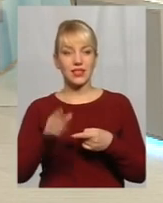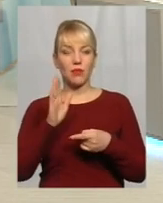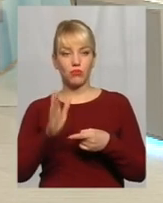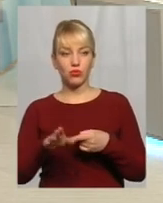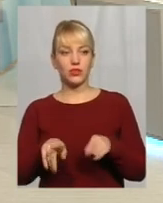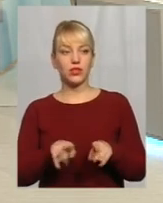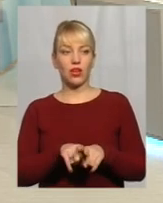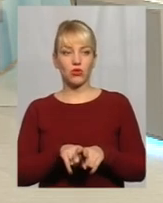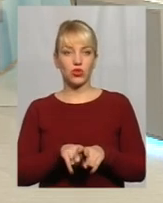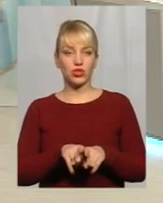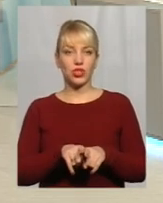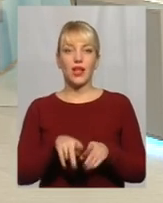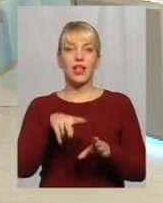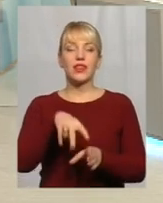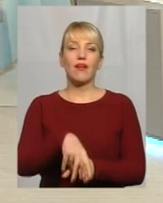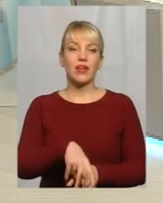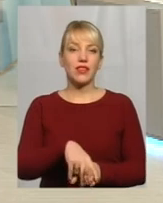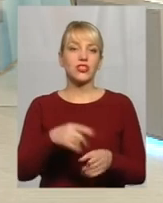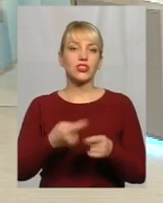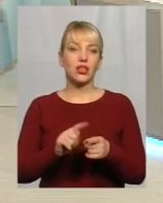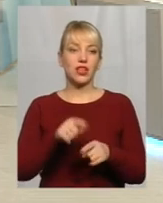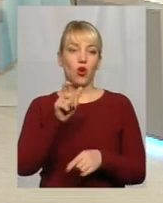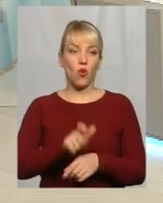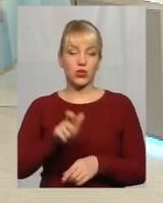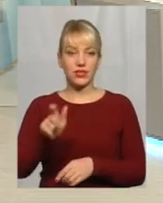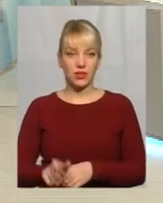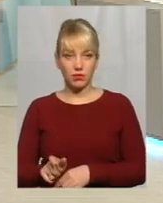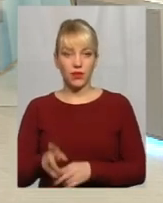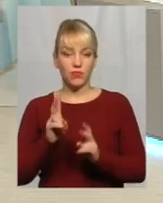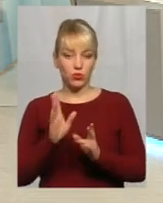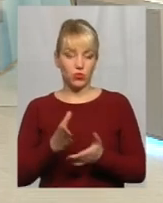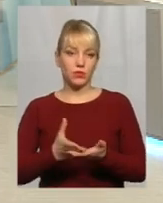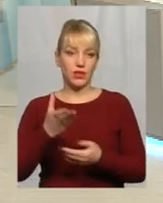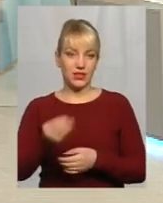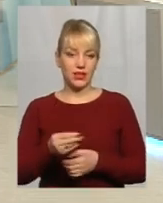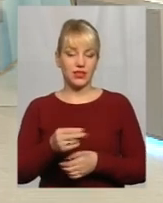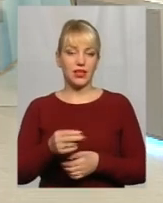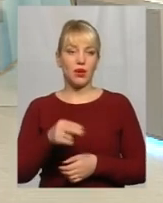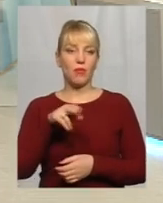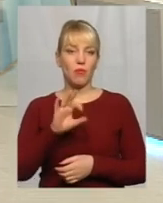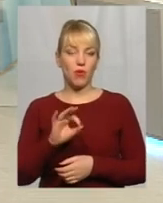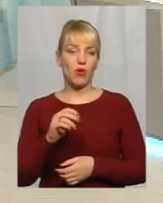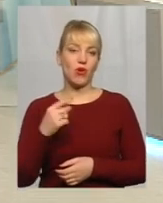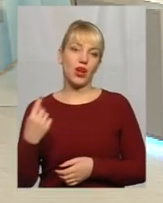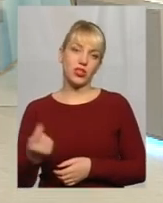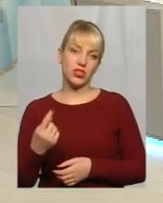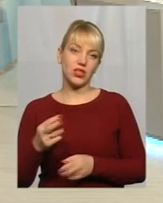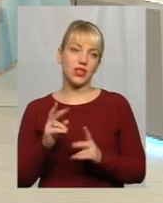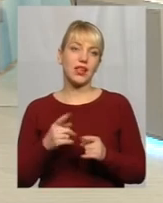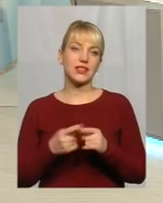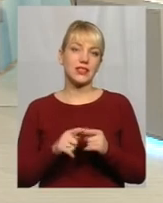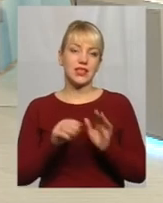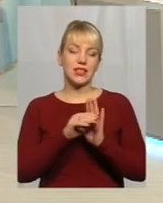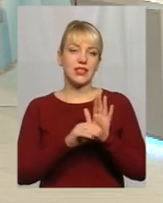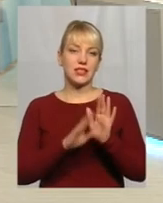навантаженням на тих осіб, які будуть платити ще й по лічильниках Як ця система,